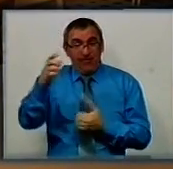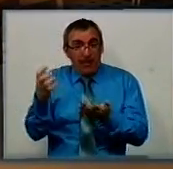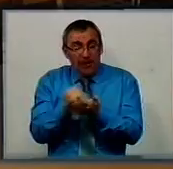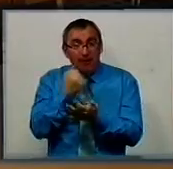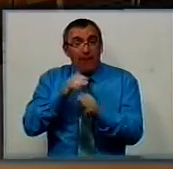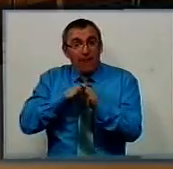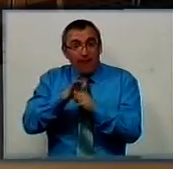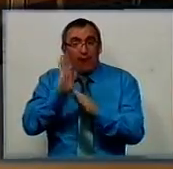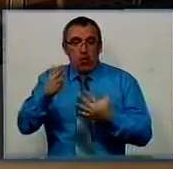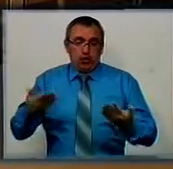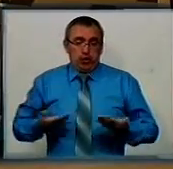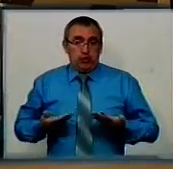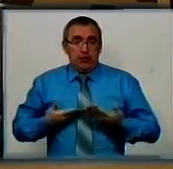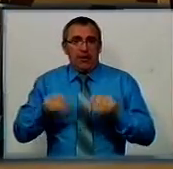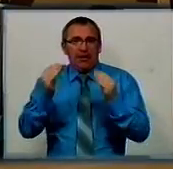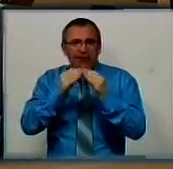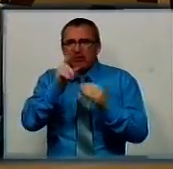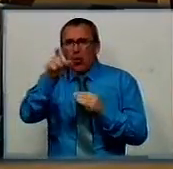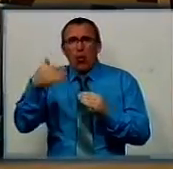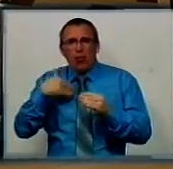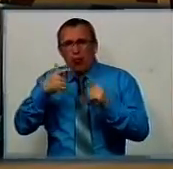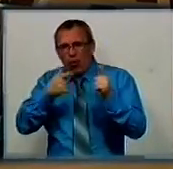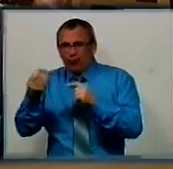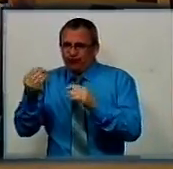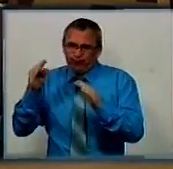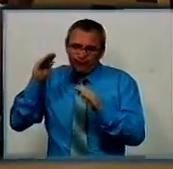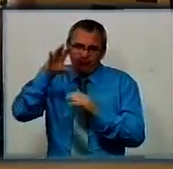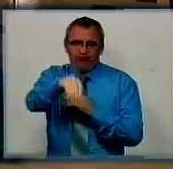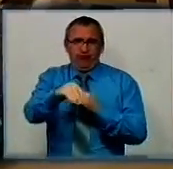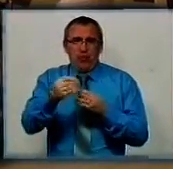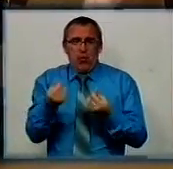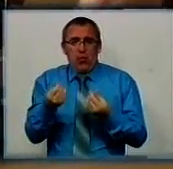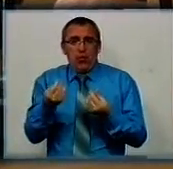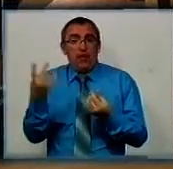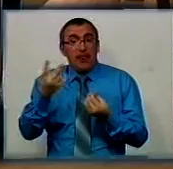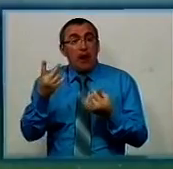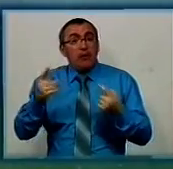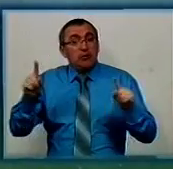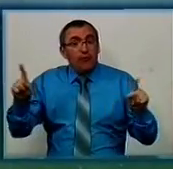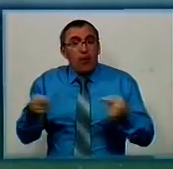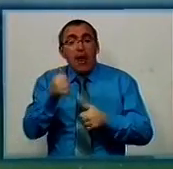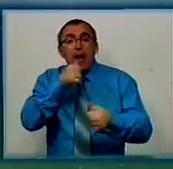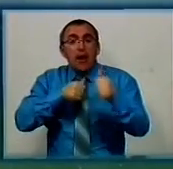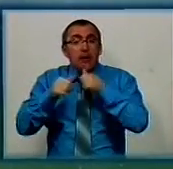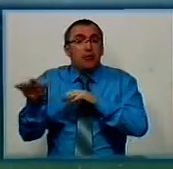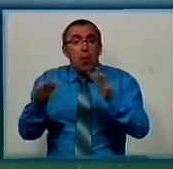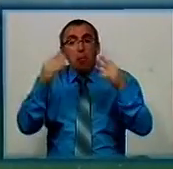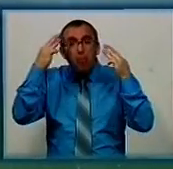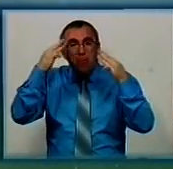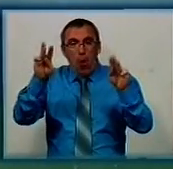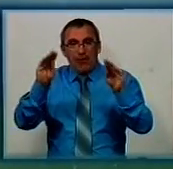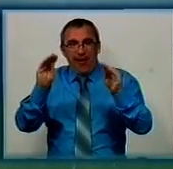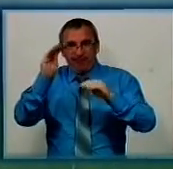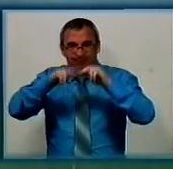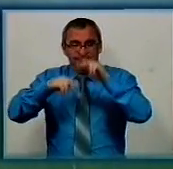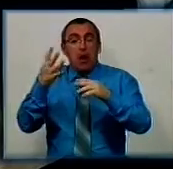впроваджувати проєкт в життя. Десятки людей готові вкладати в це гроші. Однак спочатку необхідно створити експериментально діючу модель і побачити,